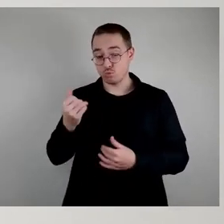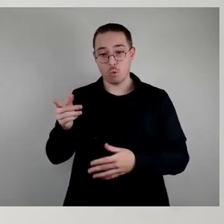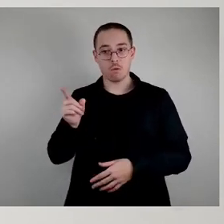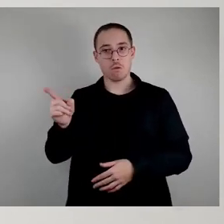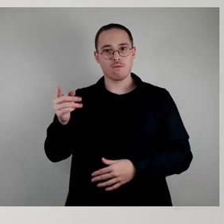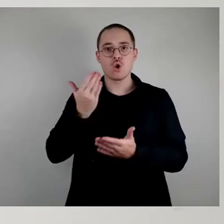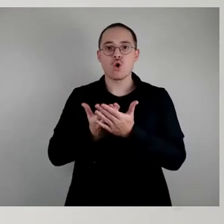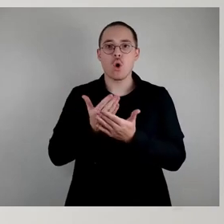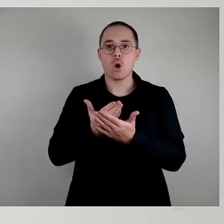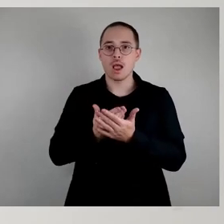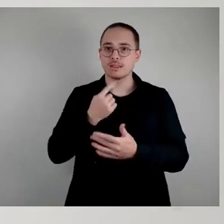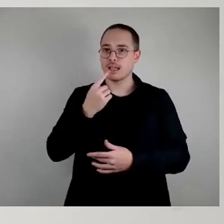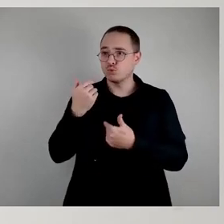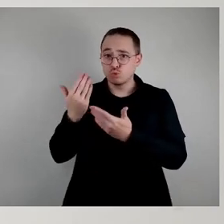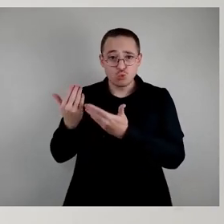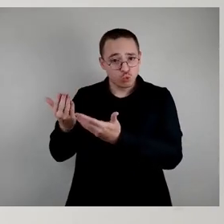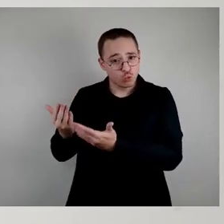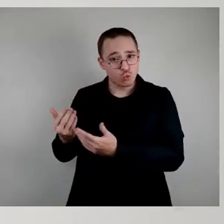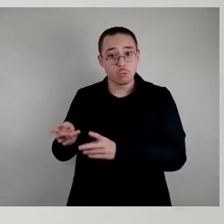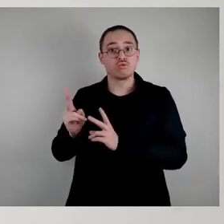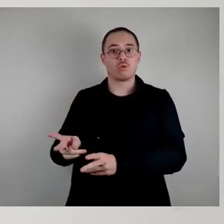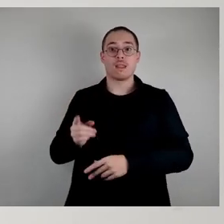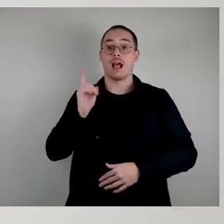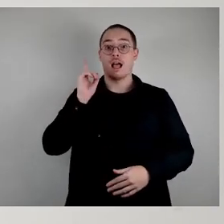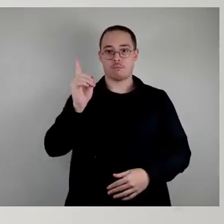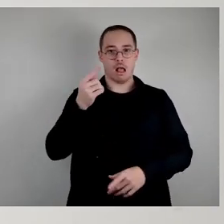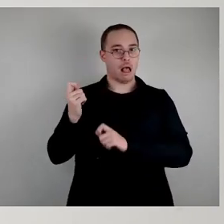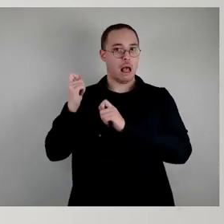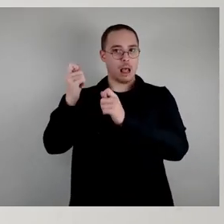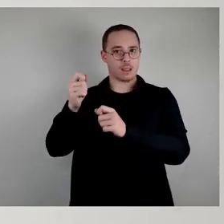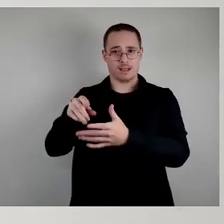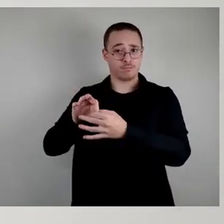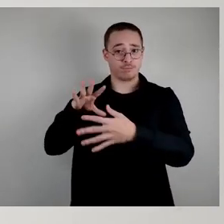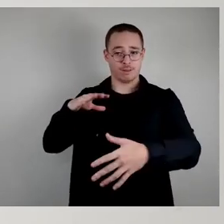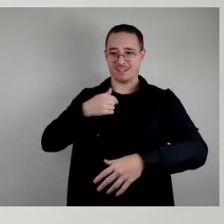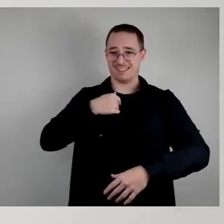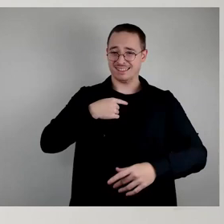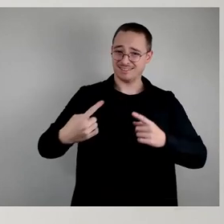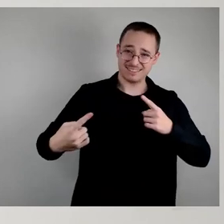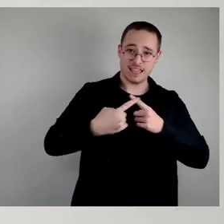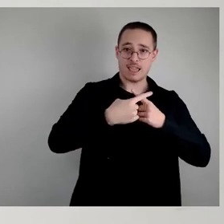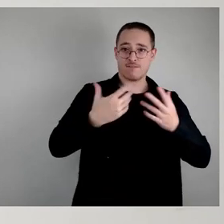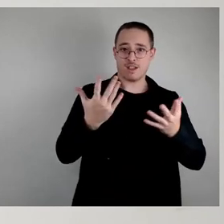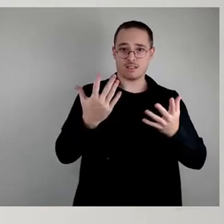vehement dagegen sein werde, hat jetzt nichts mit dem Antrag zu tun, ein kostenloses Essen für alle.